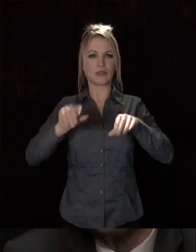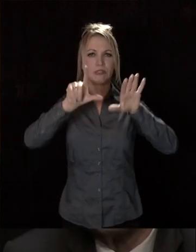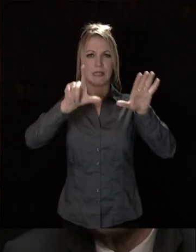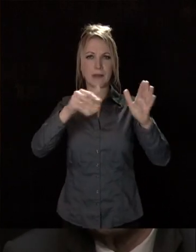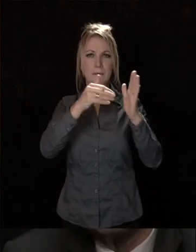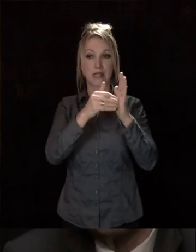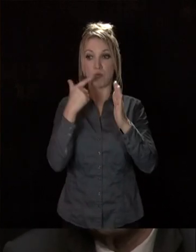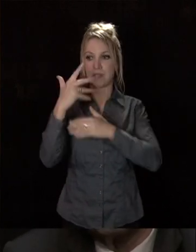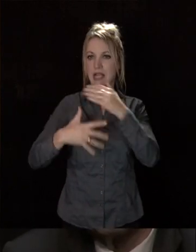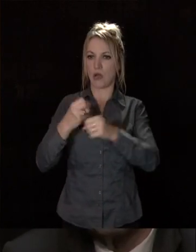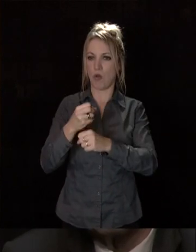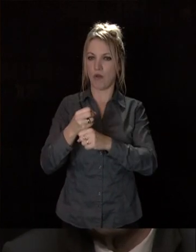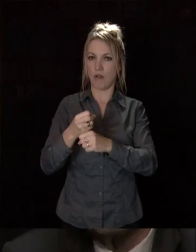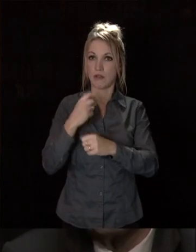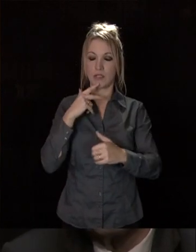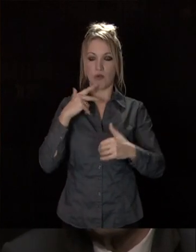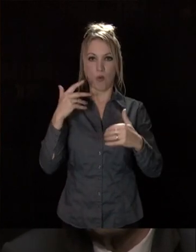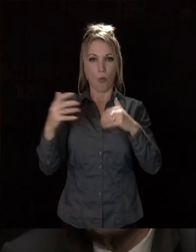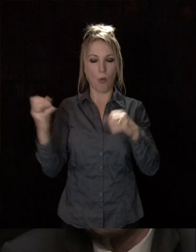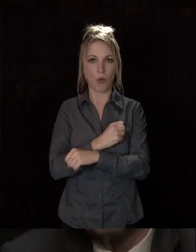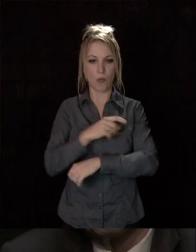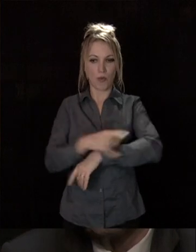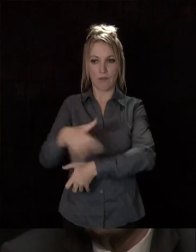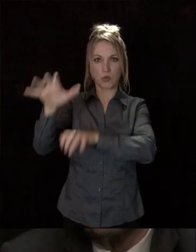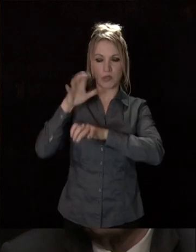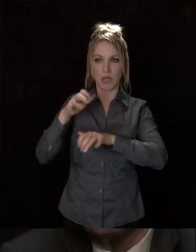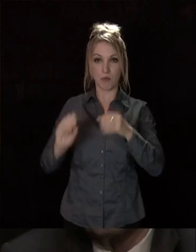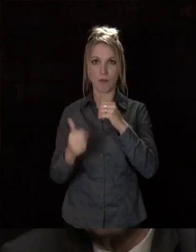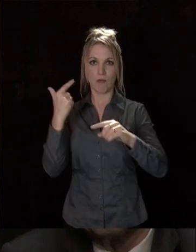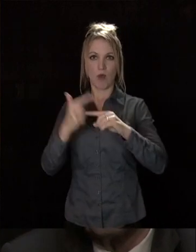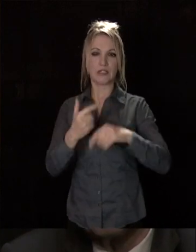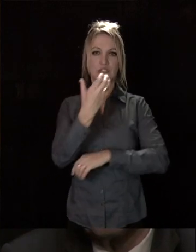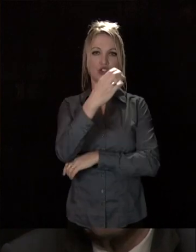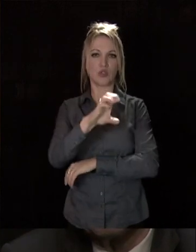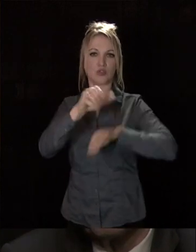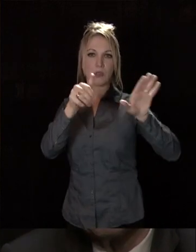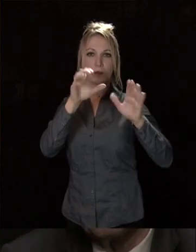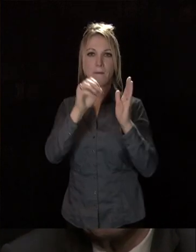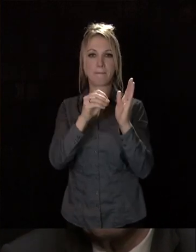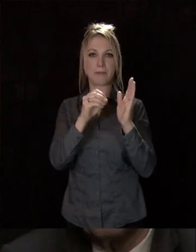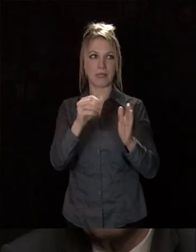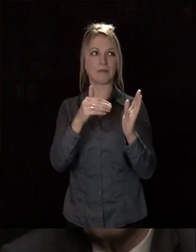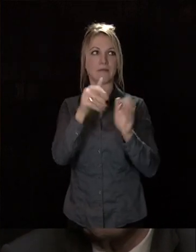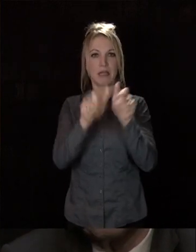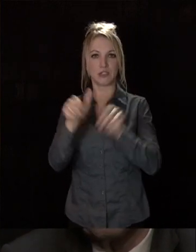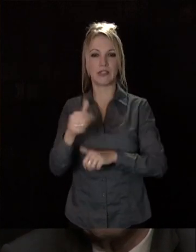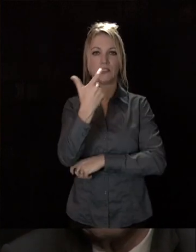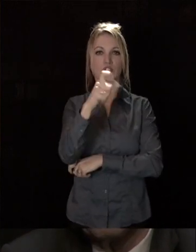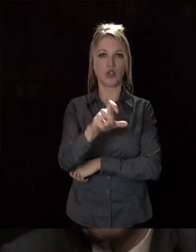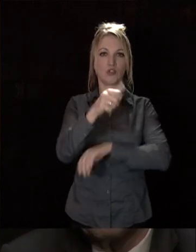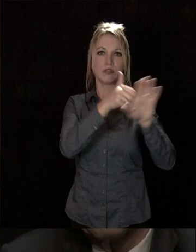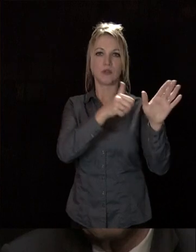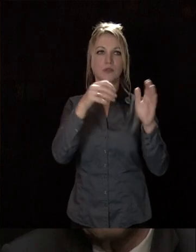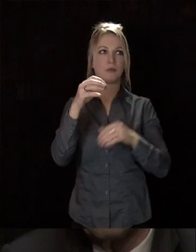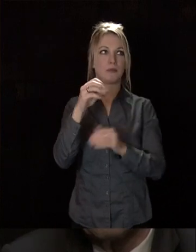ans, un record en Bourgogne-Franche-Comté. Nous sommes en passe d'atteindre les 160 000 habitants à Dijon et 260 000 à l'échelle de la